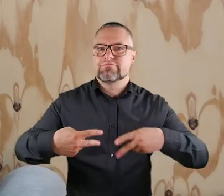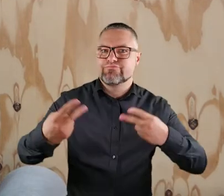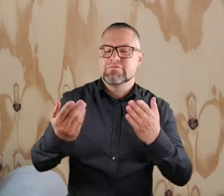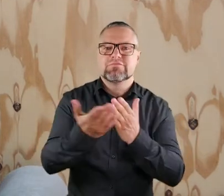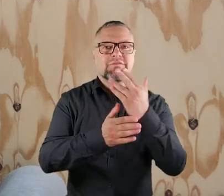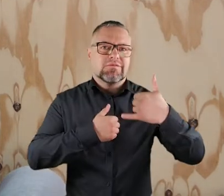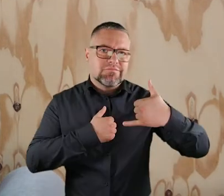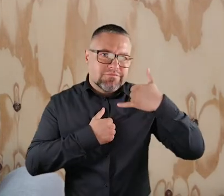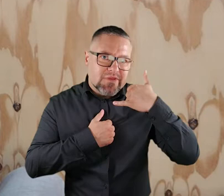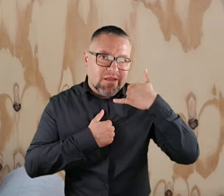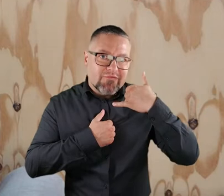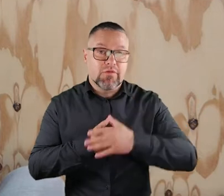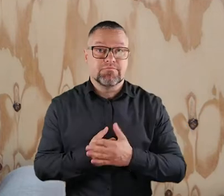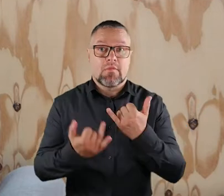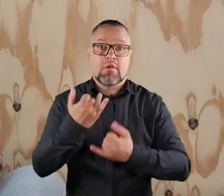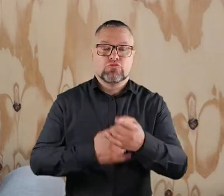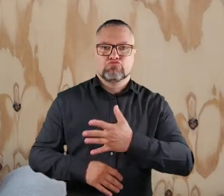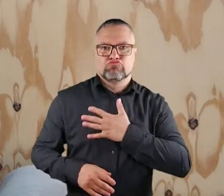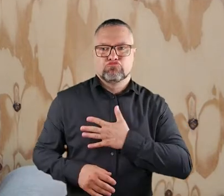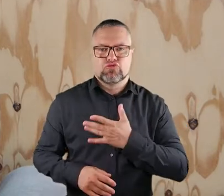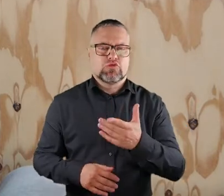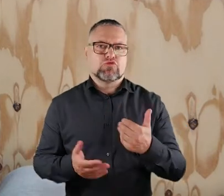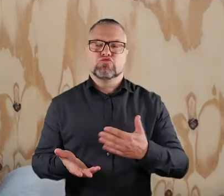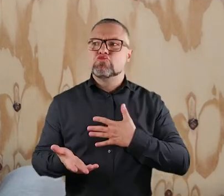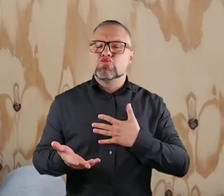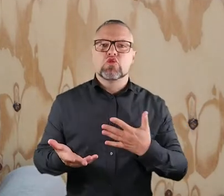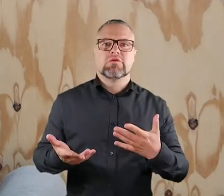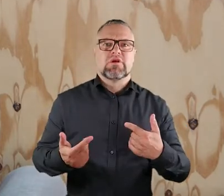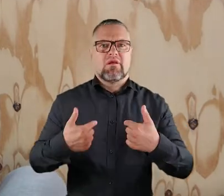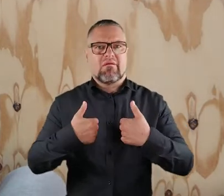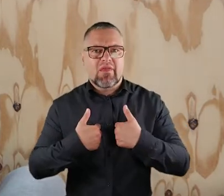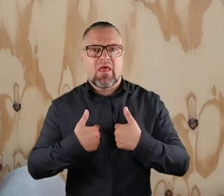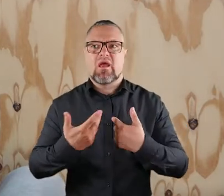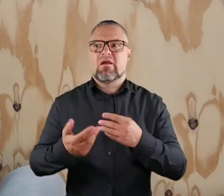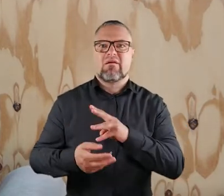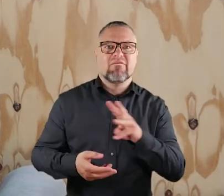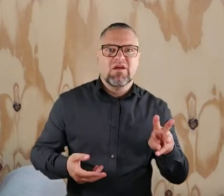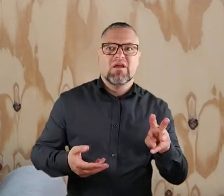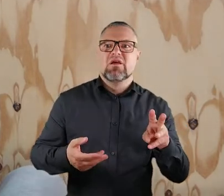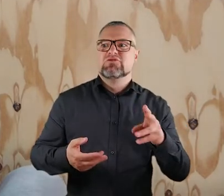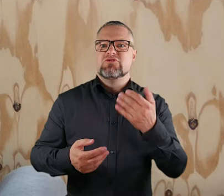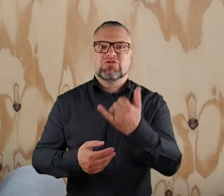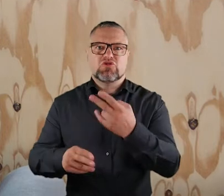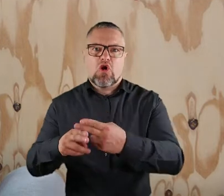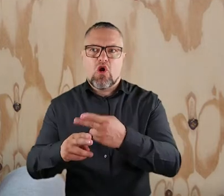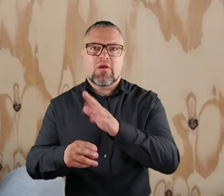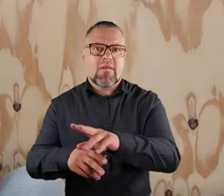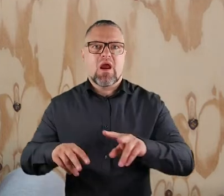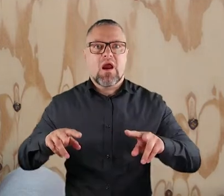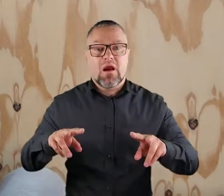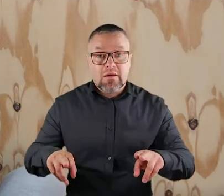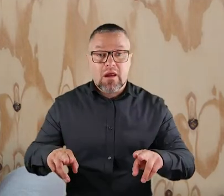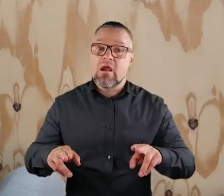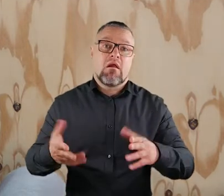online czy telefonicznych. Jeśli oceniacie czy jeśli macie takie poczucie, że Wy bądź Wasze dzieci, które chorują nad chorobą